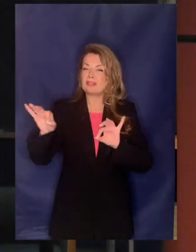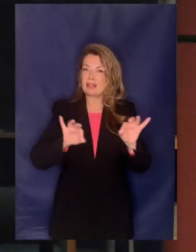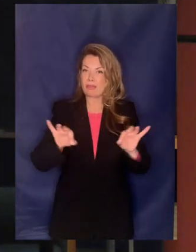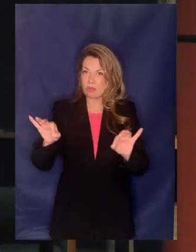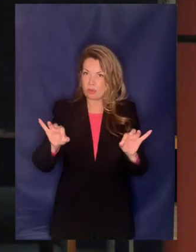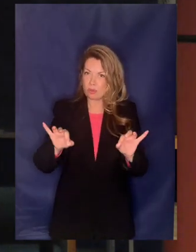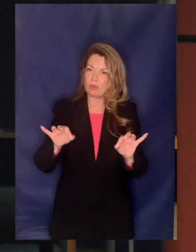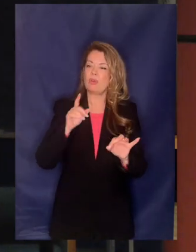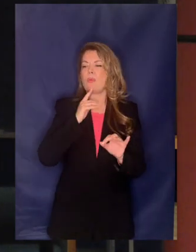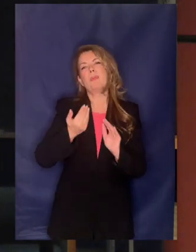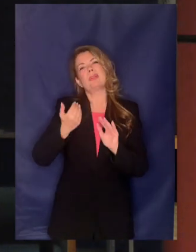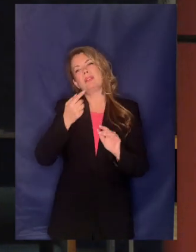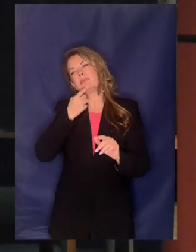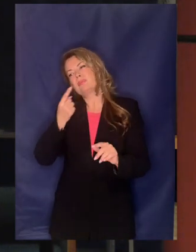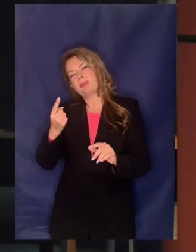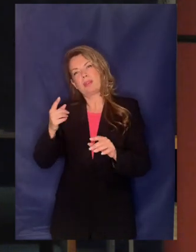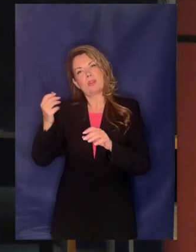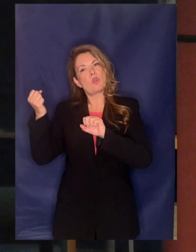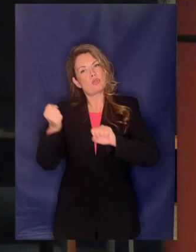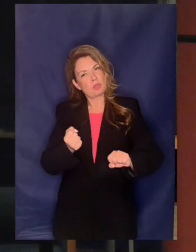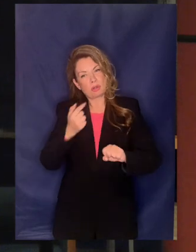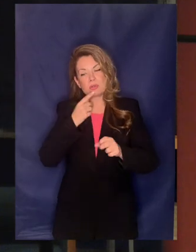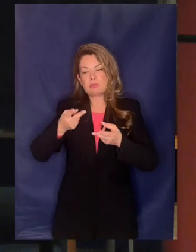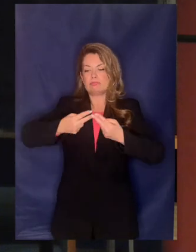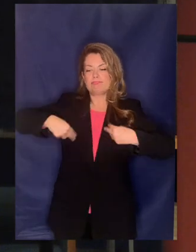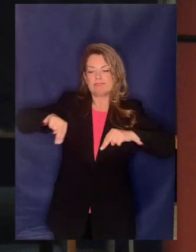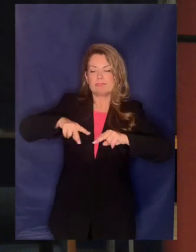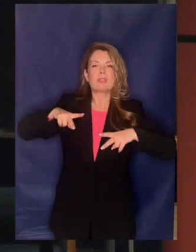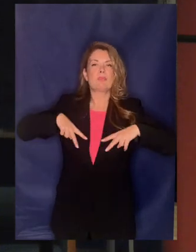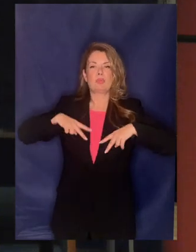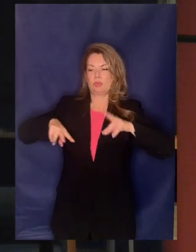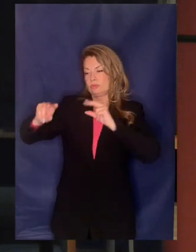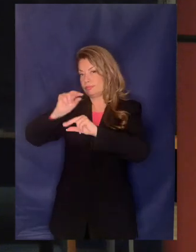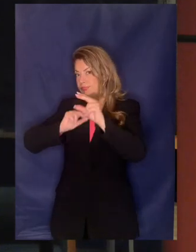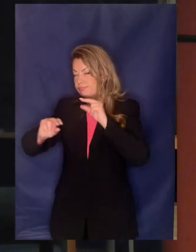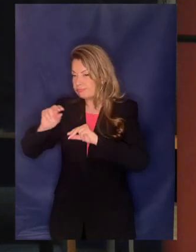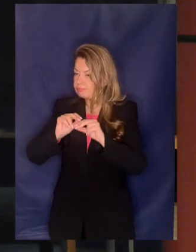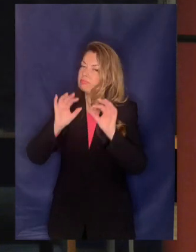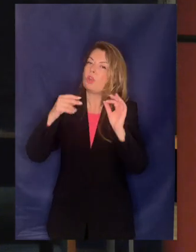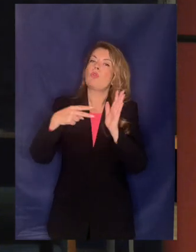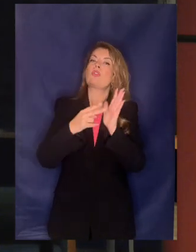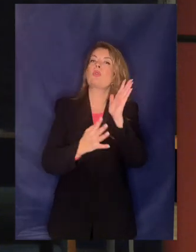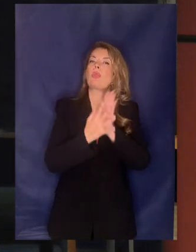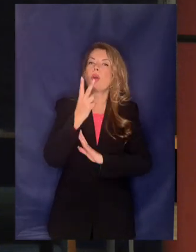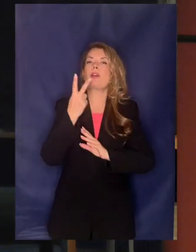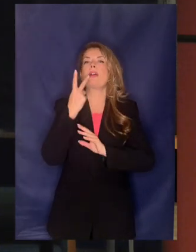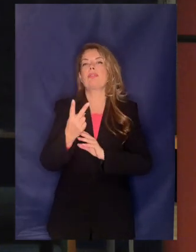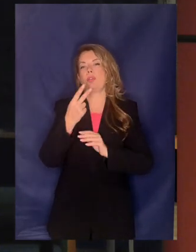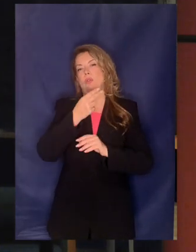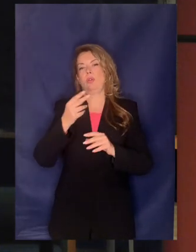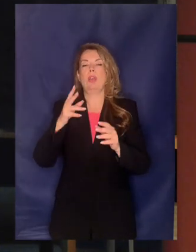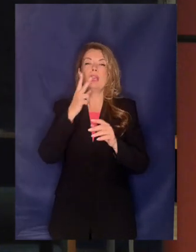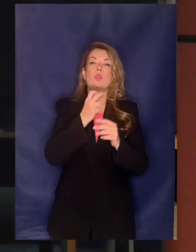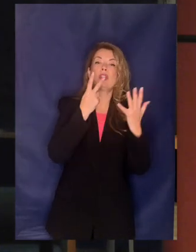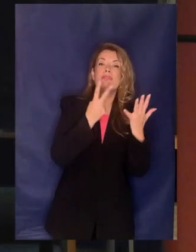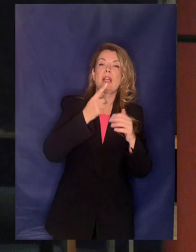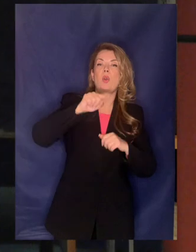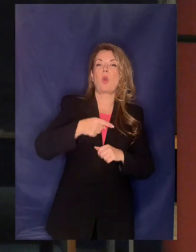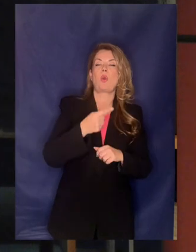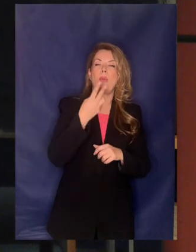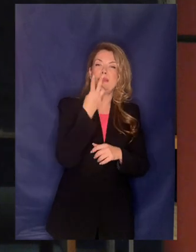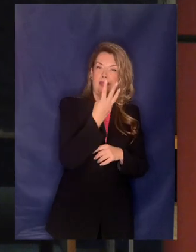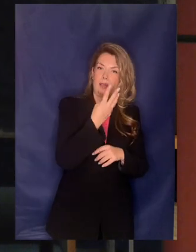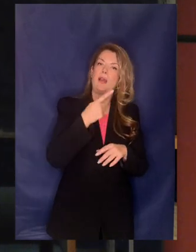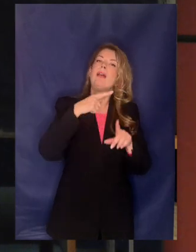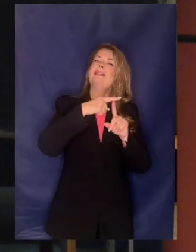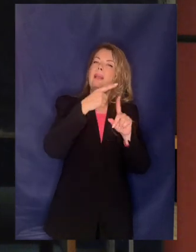όπως είπε και ο Γιώργος πριν η Διπουργική Επιτροπή Αποκρατικοποιήσεων κάνει δύο πράξεις το 2012 27,3% στο ΤΑΙΠΕΔ από την